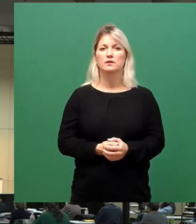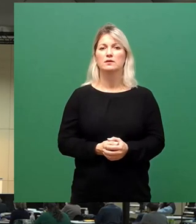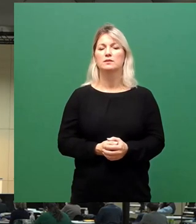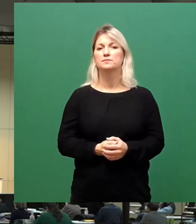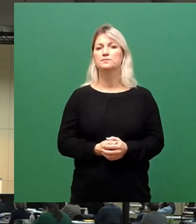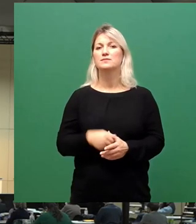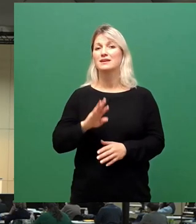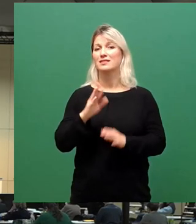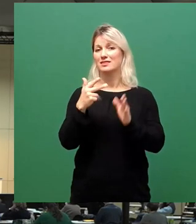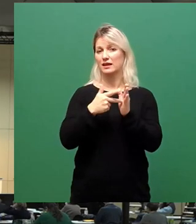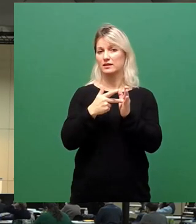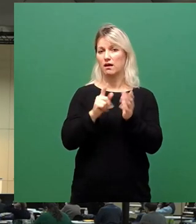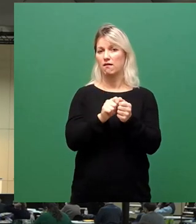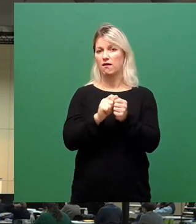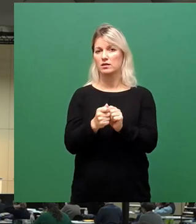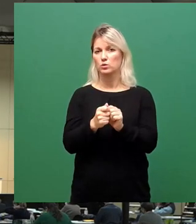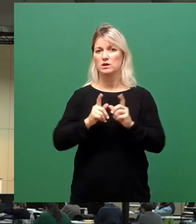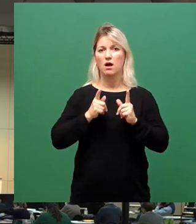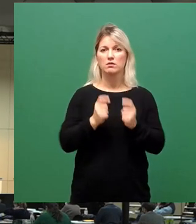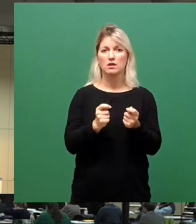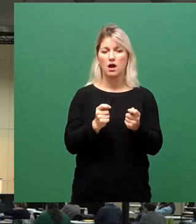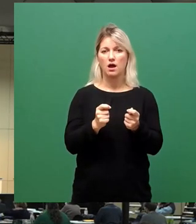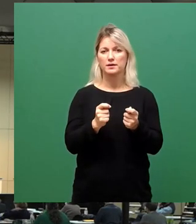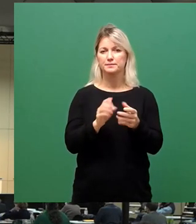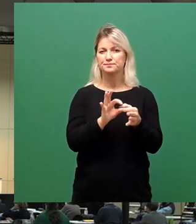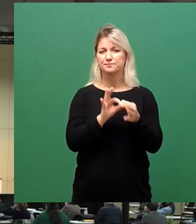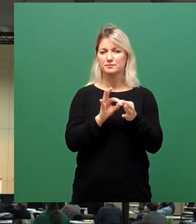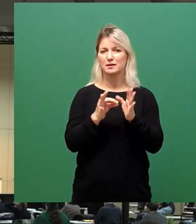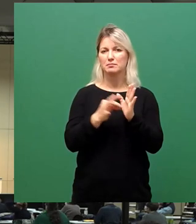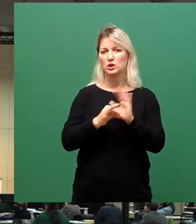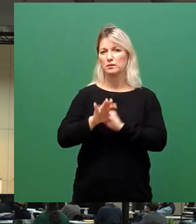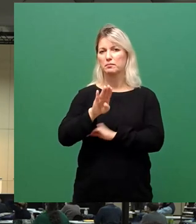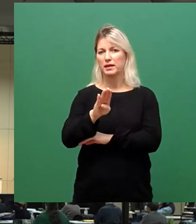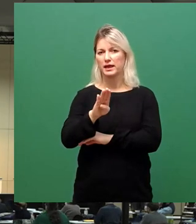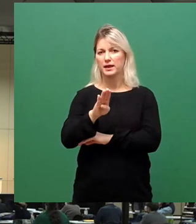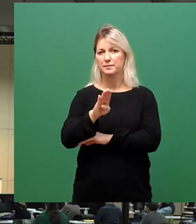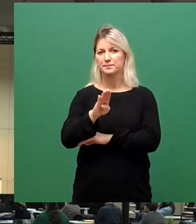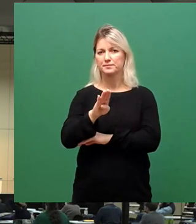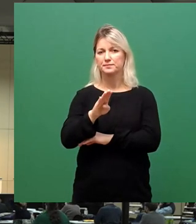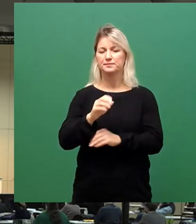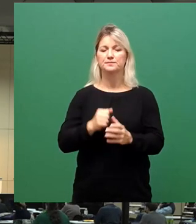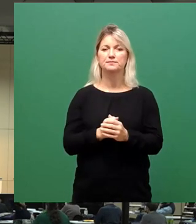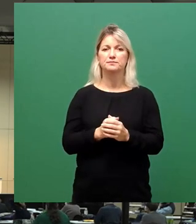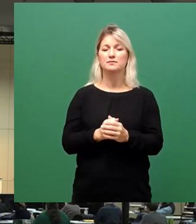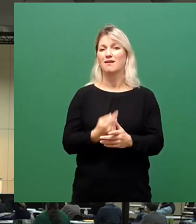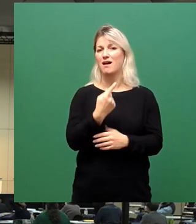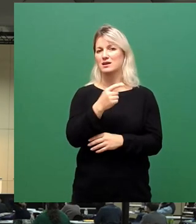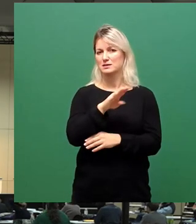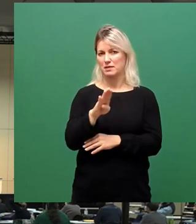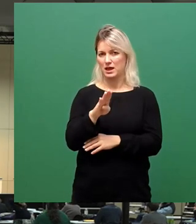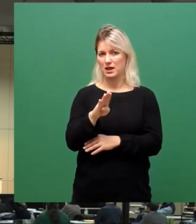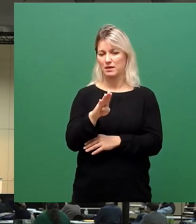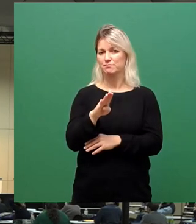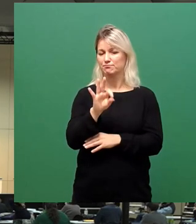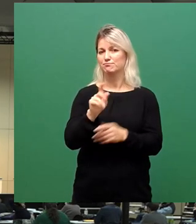Änderungsantrag im Punkt B, das ist 1b, zu ändern von der